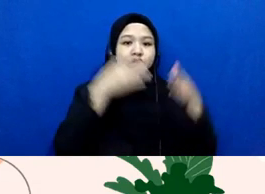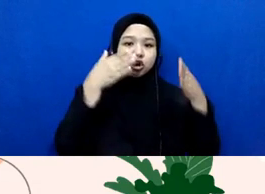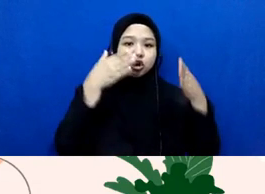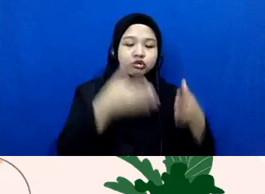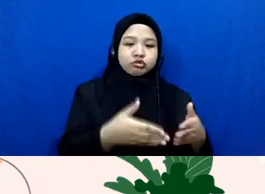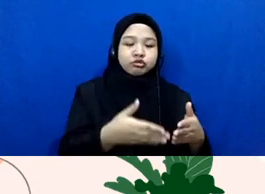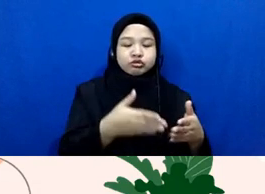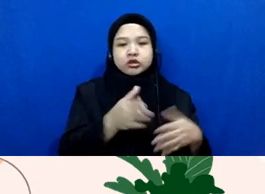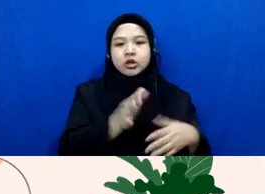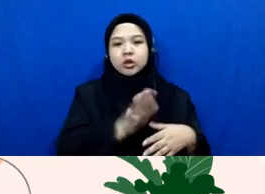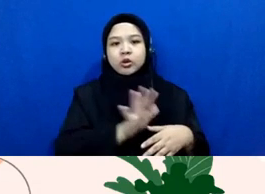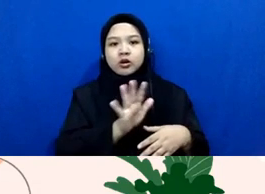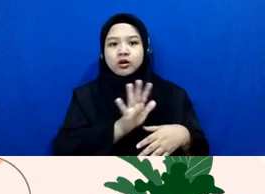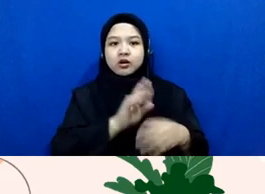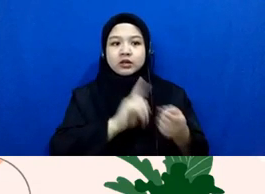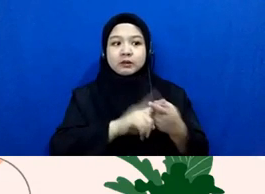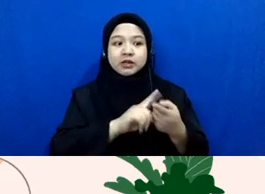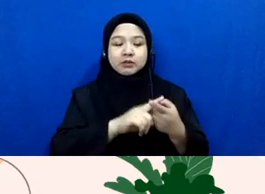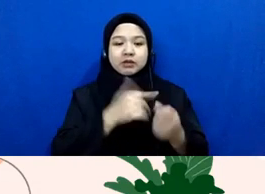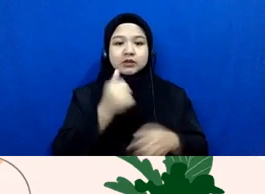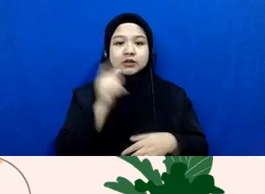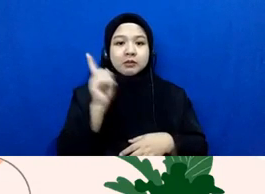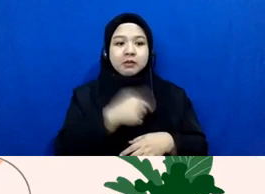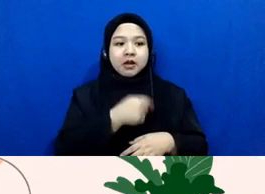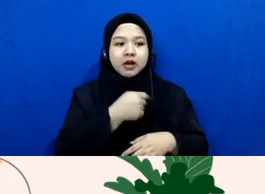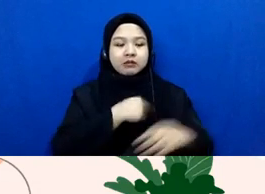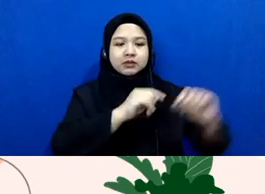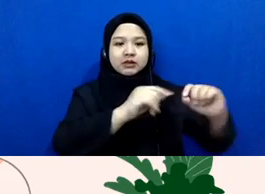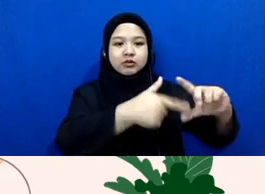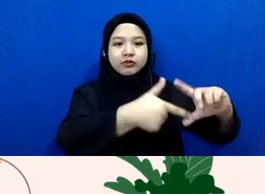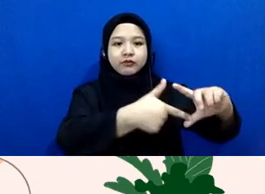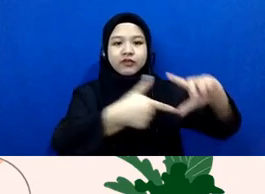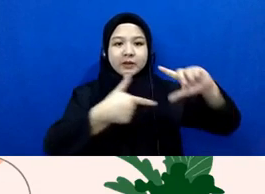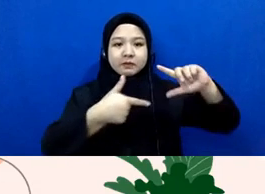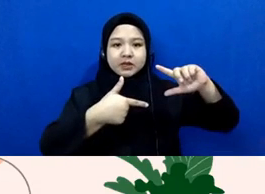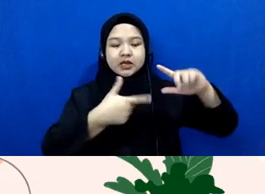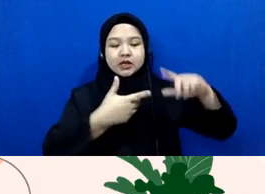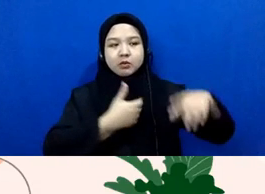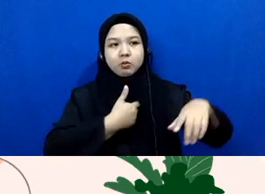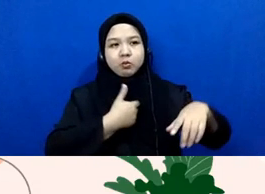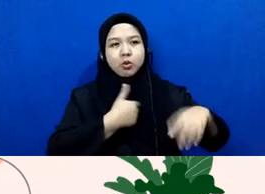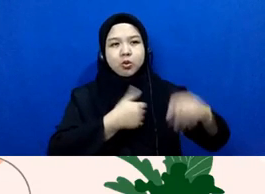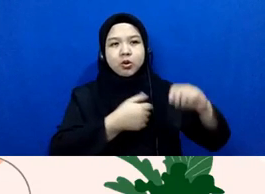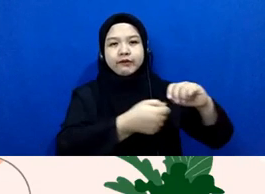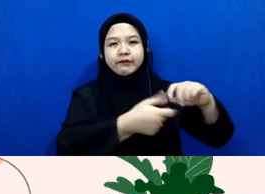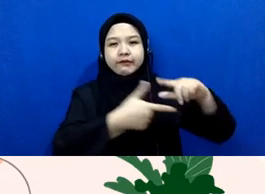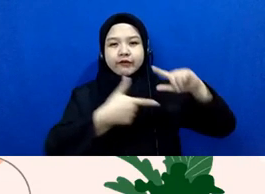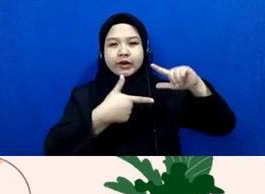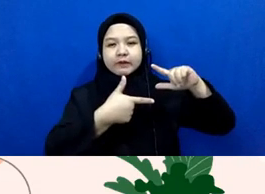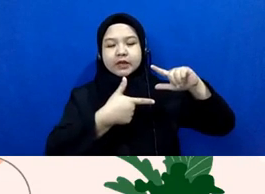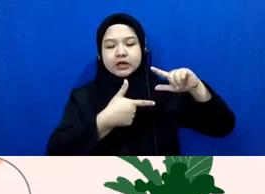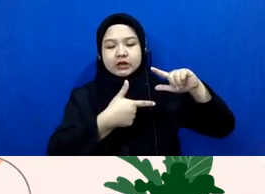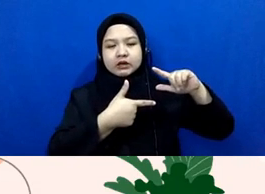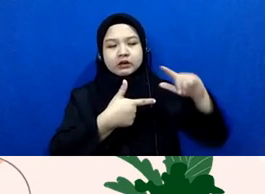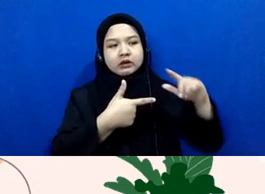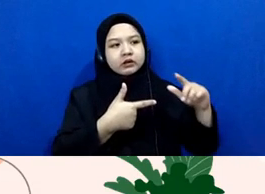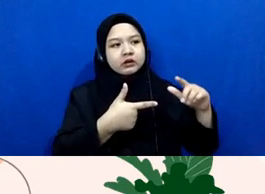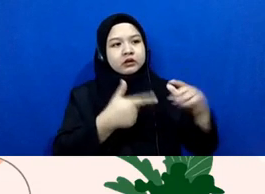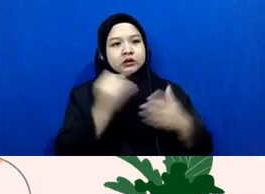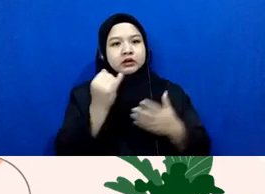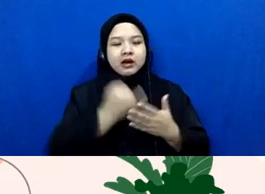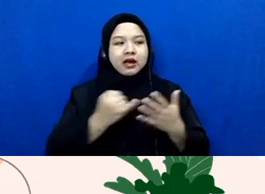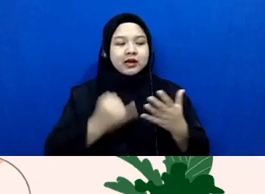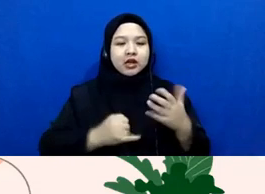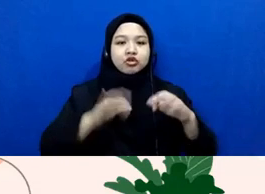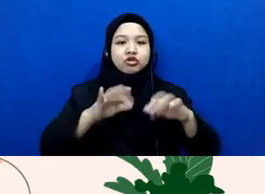yang bisa teman-teman gunakan untuk memframing untuk membingkai si karya jurnalistik yang